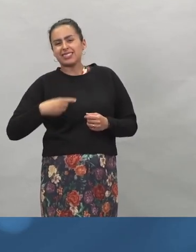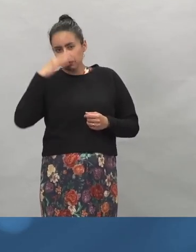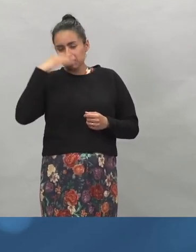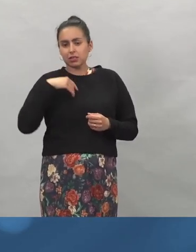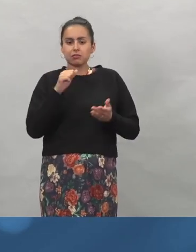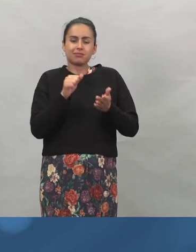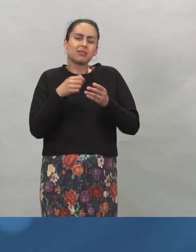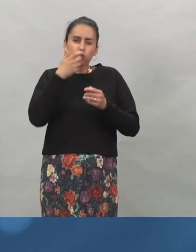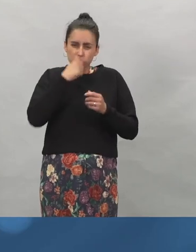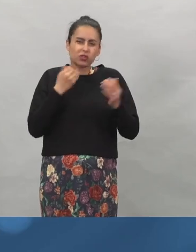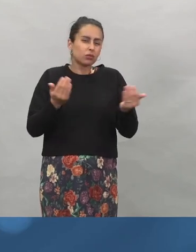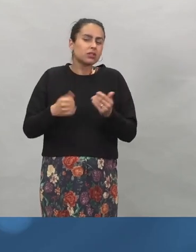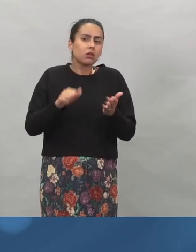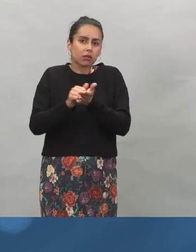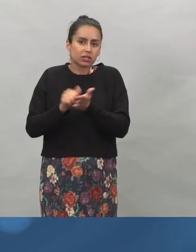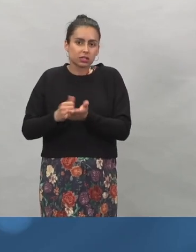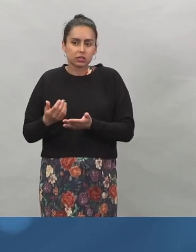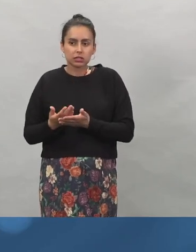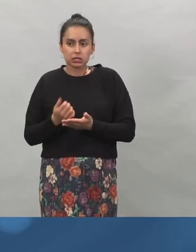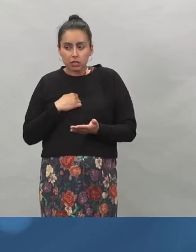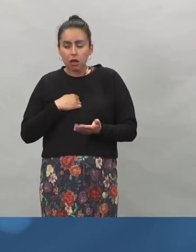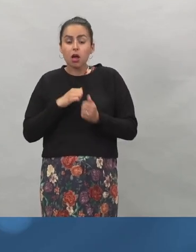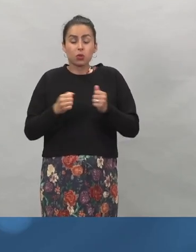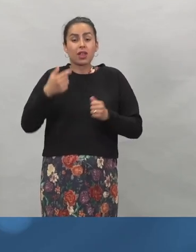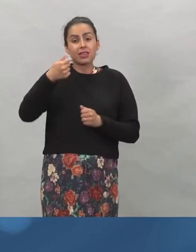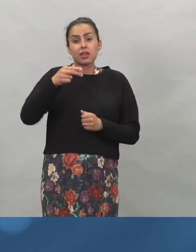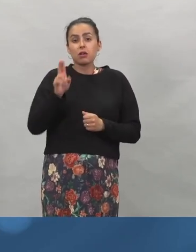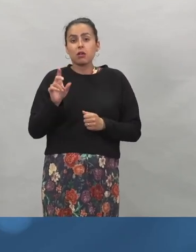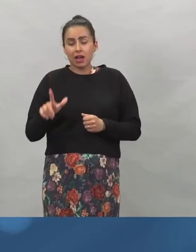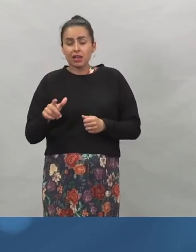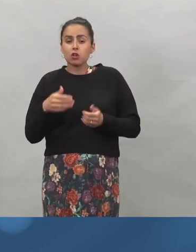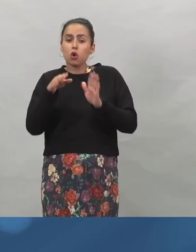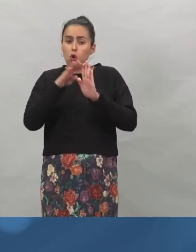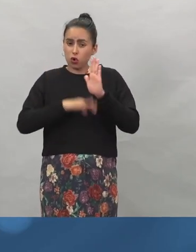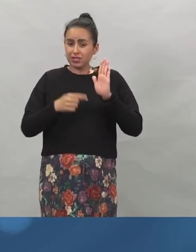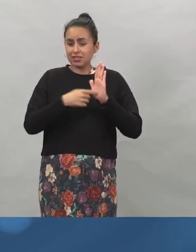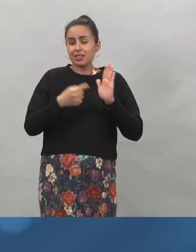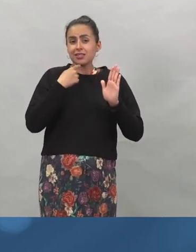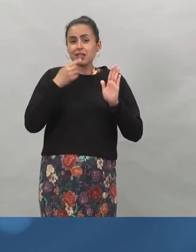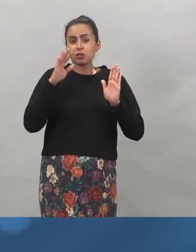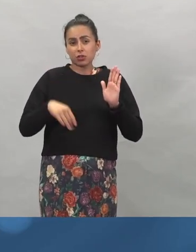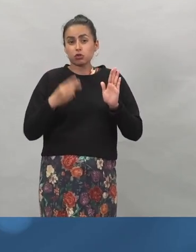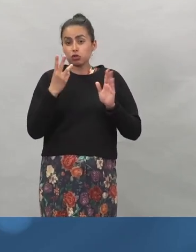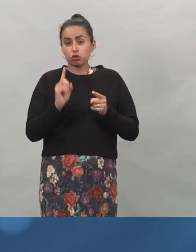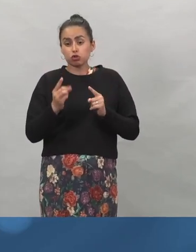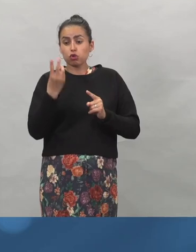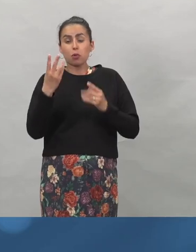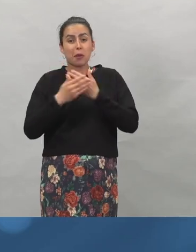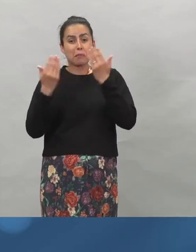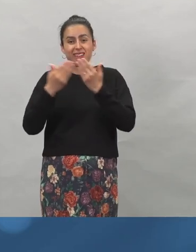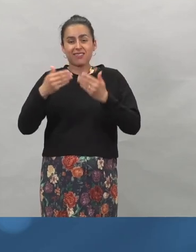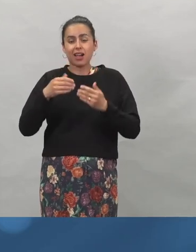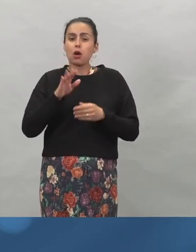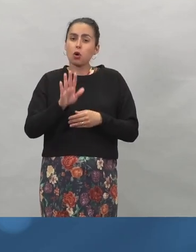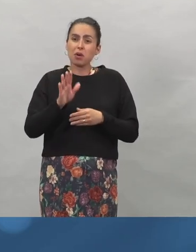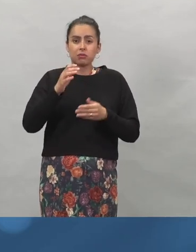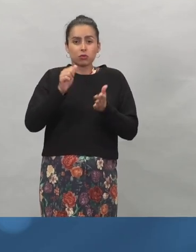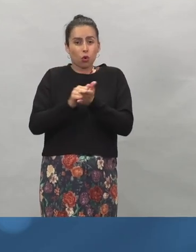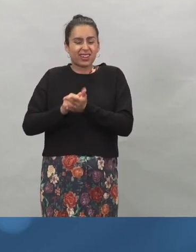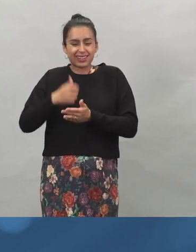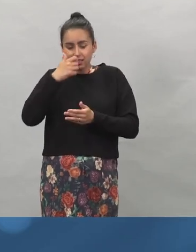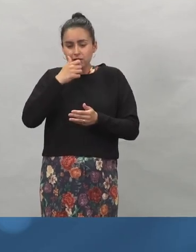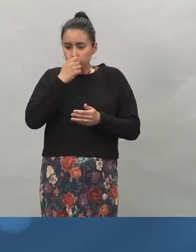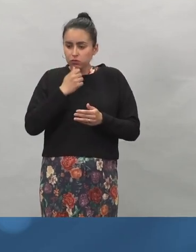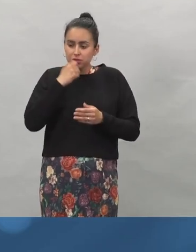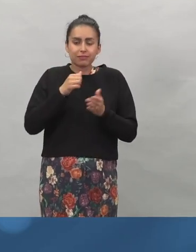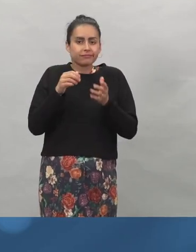THLkin on ohjeistanut, että jos kolme päivää sen jälkeen jatkuu, niin siinä vaiheessa suositellaan, että mennään koronatestiin. Mutta ihan nämä normaalit